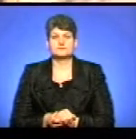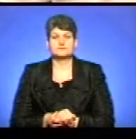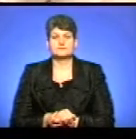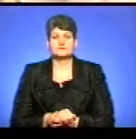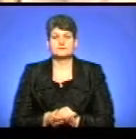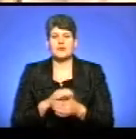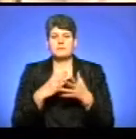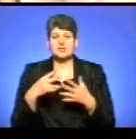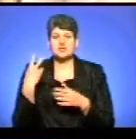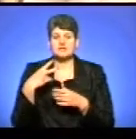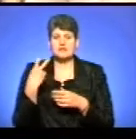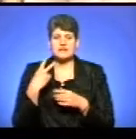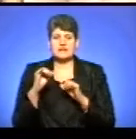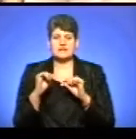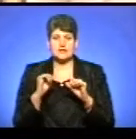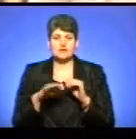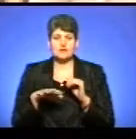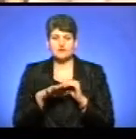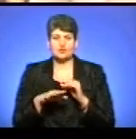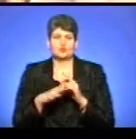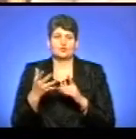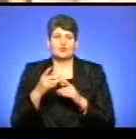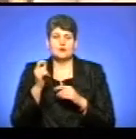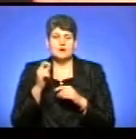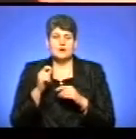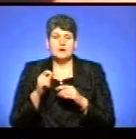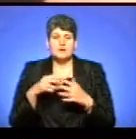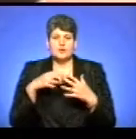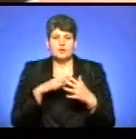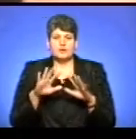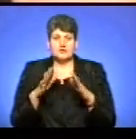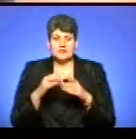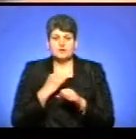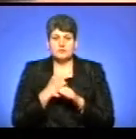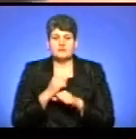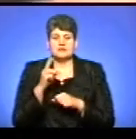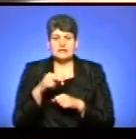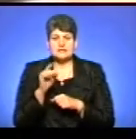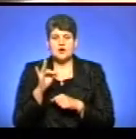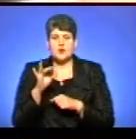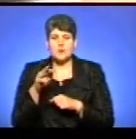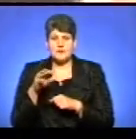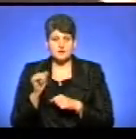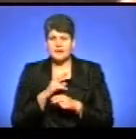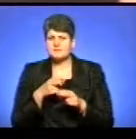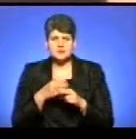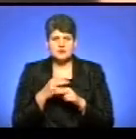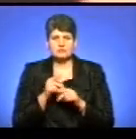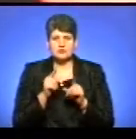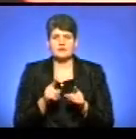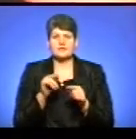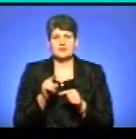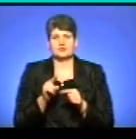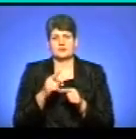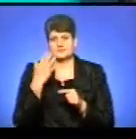Більше 20 відряджень у зону бойових дій на Сході країни здійснив волонтер Денис Романовський. На заваді чоловіку не стало навіть ураження